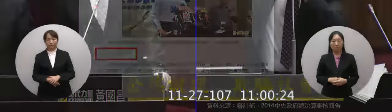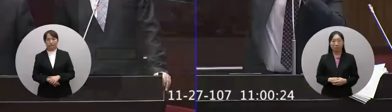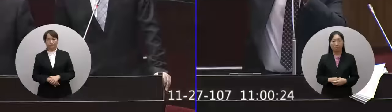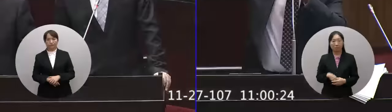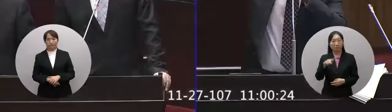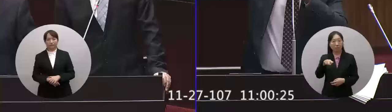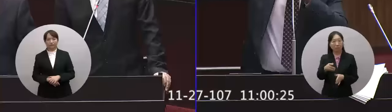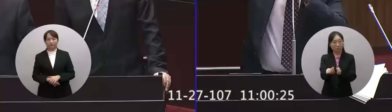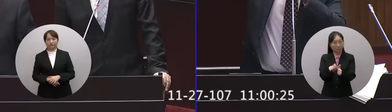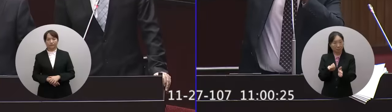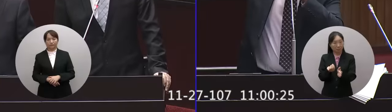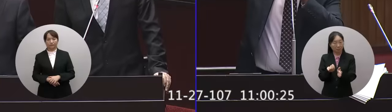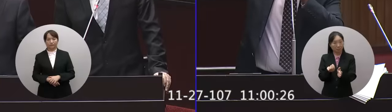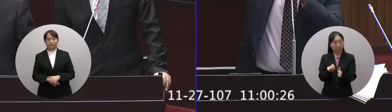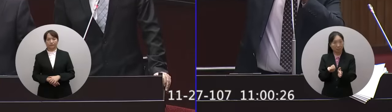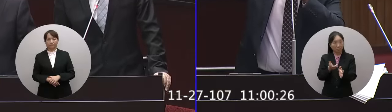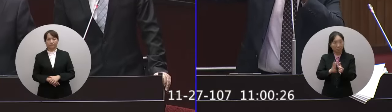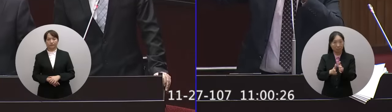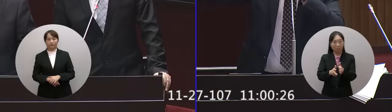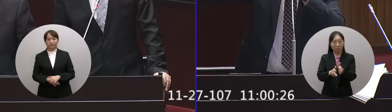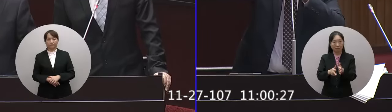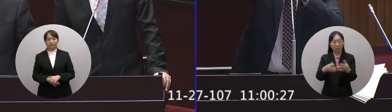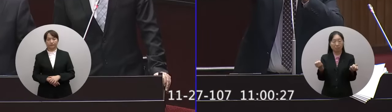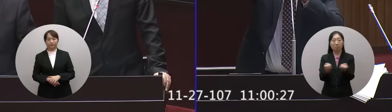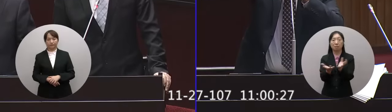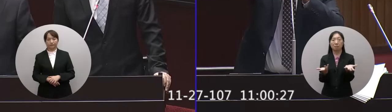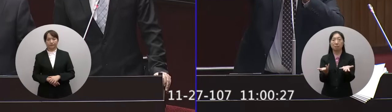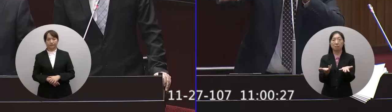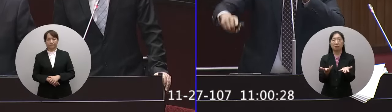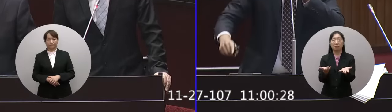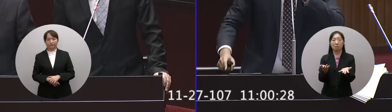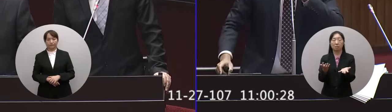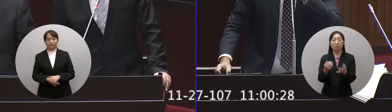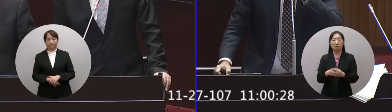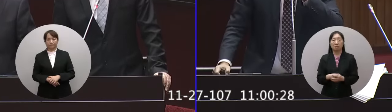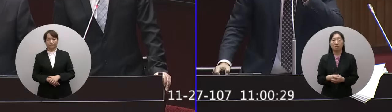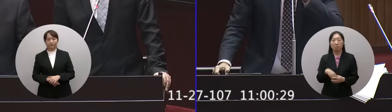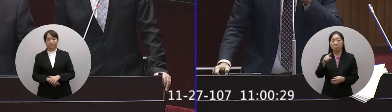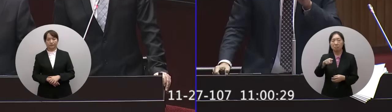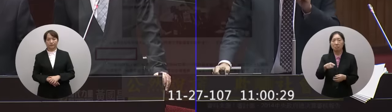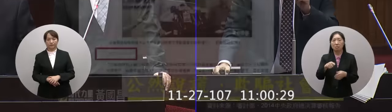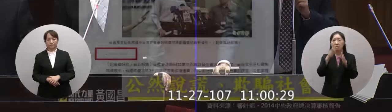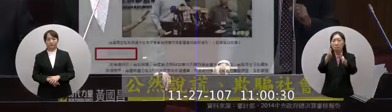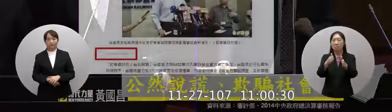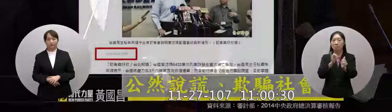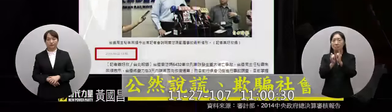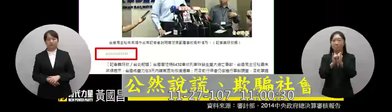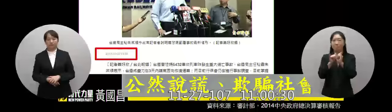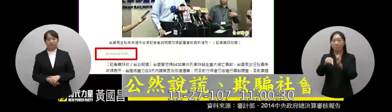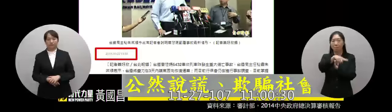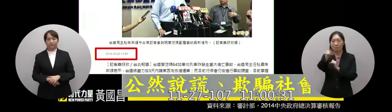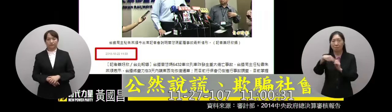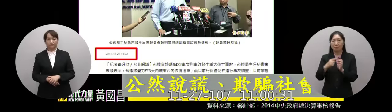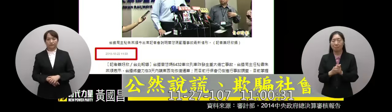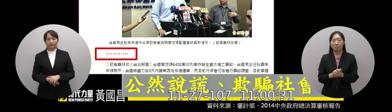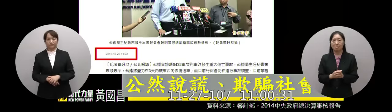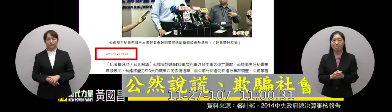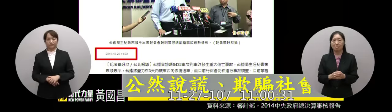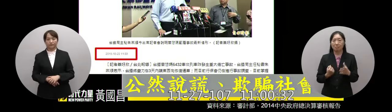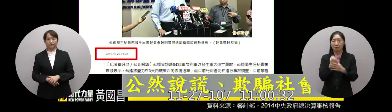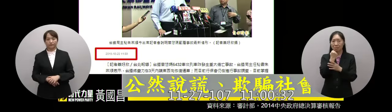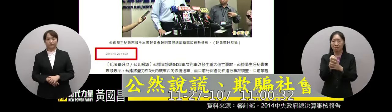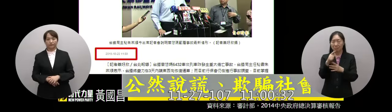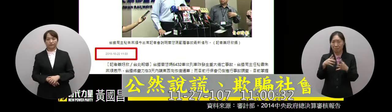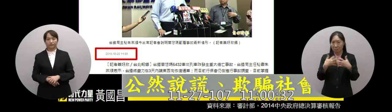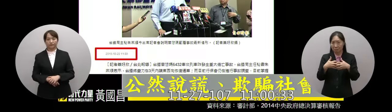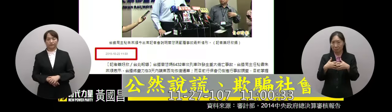之前喔台鐵發生事故的第一時間跟社會大眾說主風崩故障